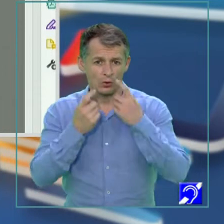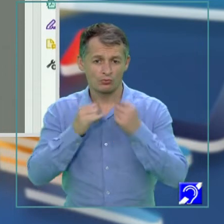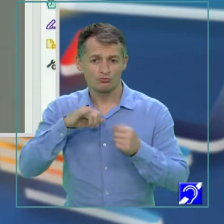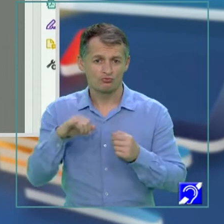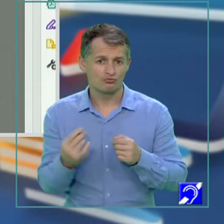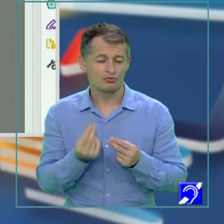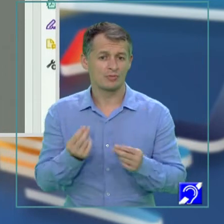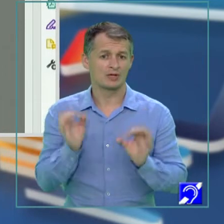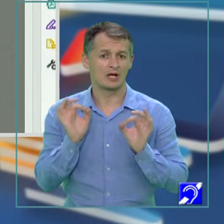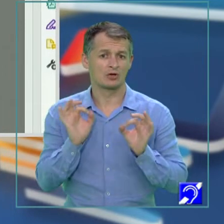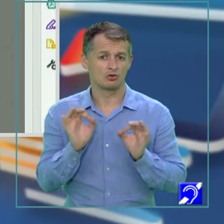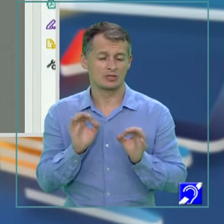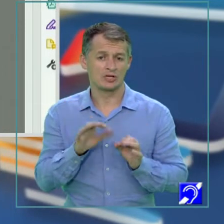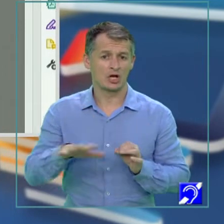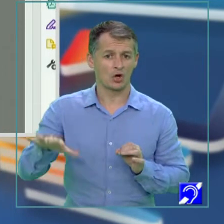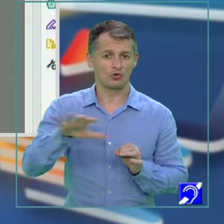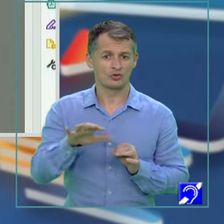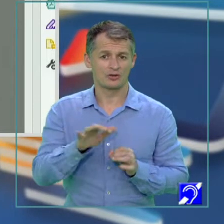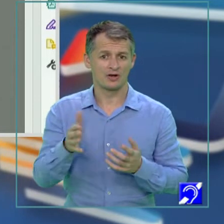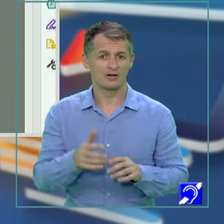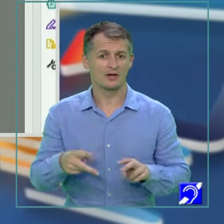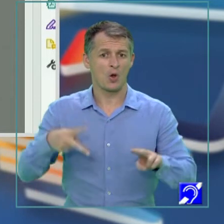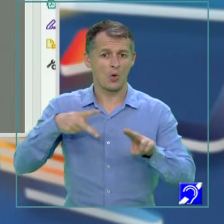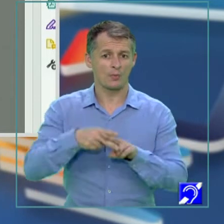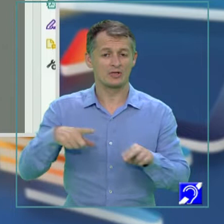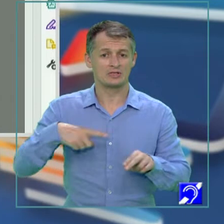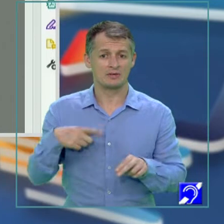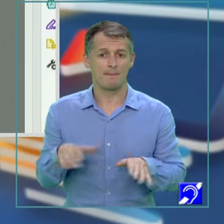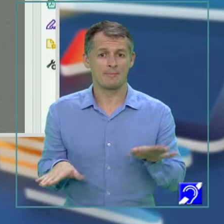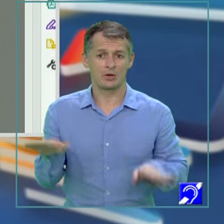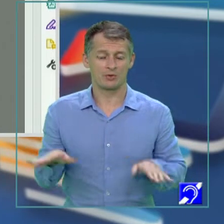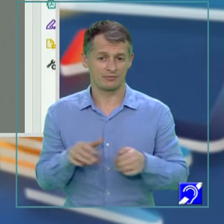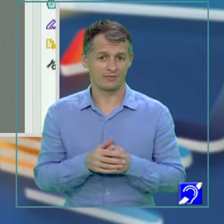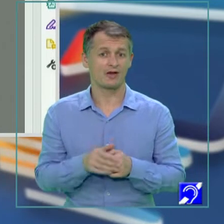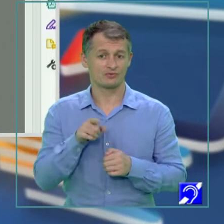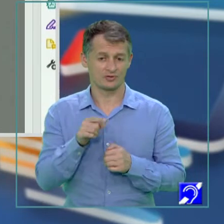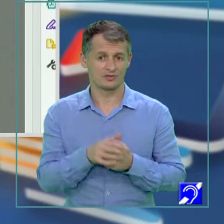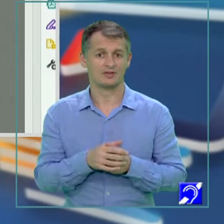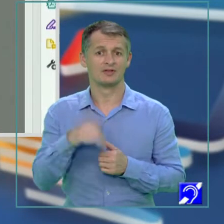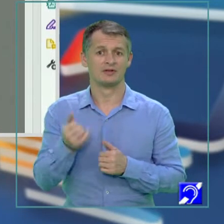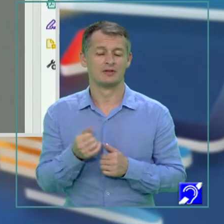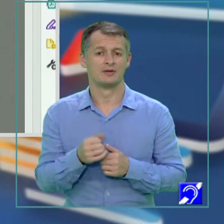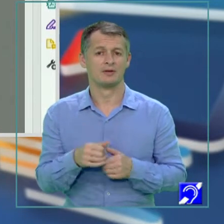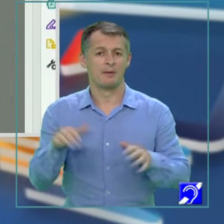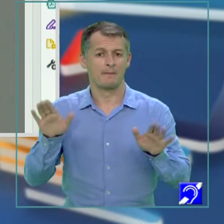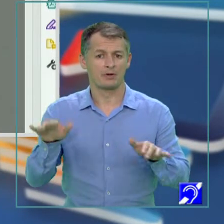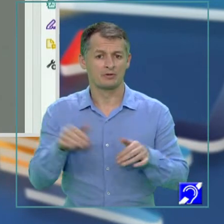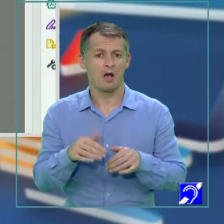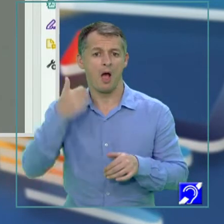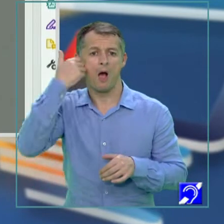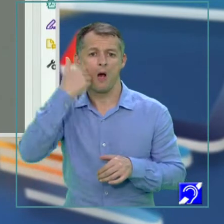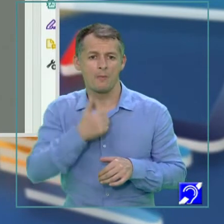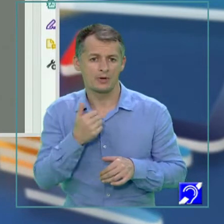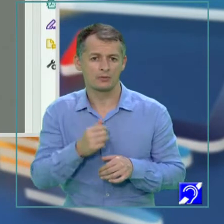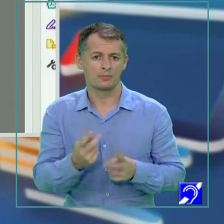caracteristice ale regiunii ce ne ocupă sunt pinguinii. Aceste pasări au pierdut principala însușirea